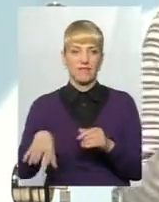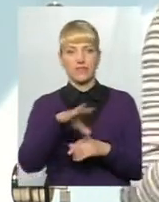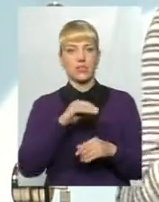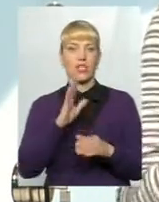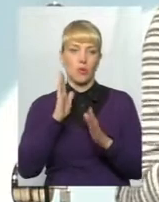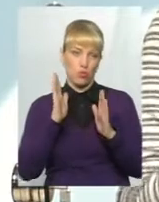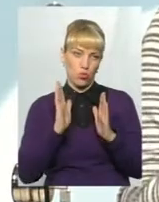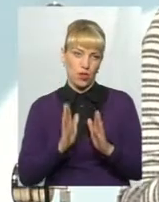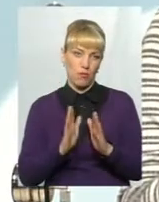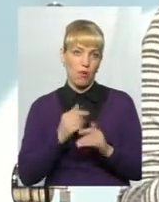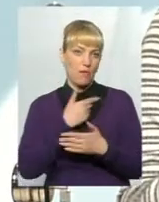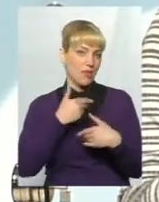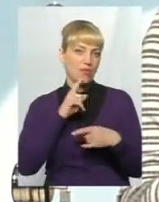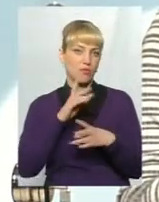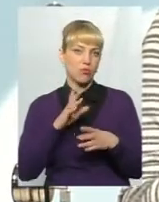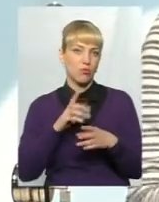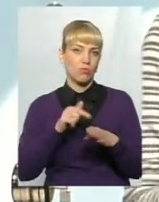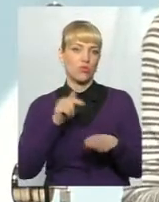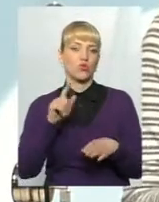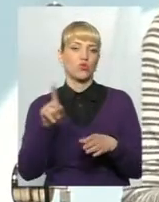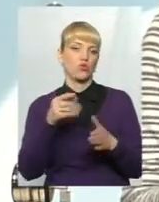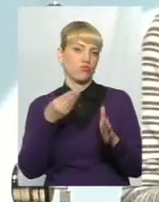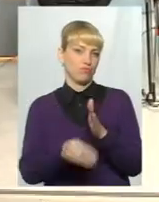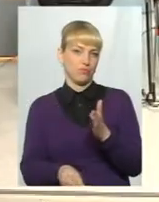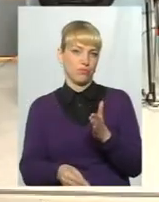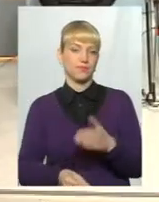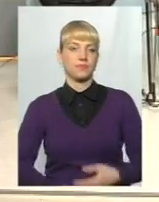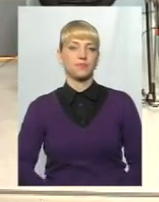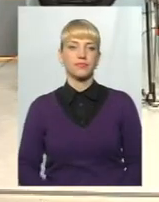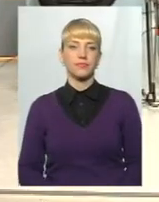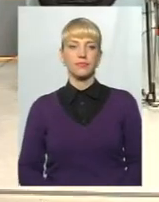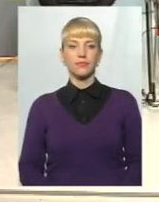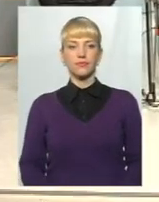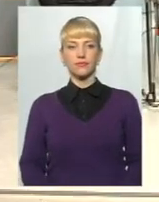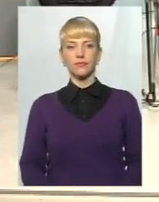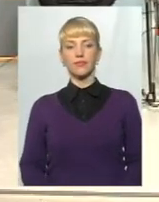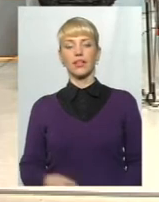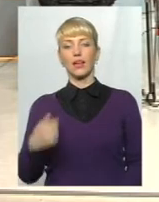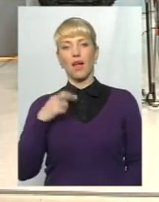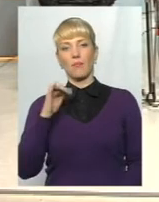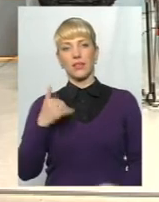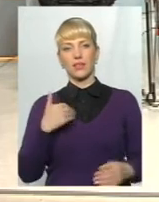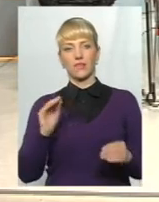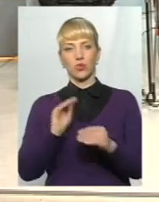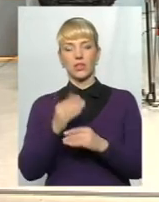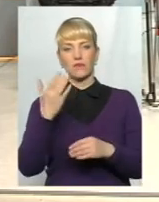ми не будемо відчувати те, що ми якісь не такі. Я зрозумію. Я ще хотів би додати, з вашого дозволу, достосовано електронних